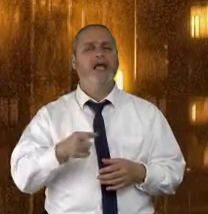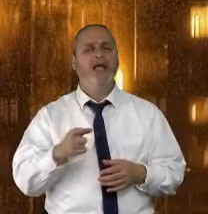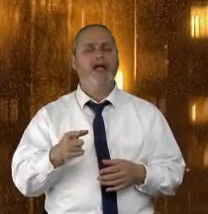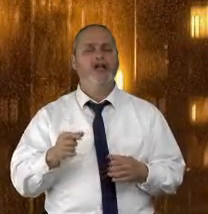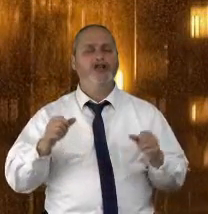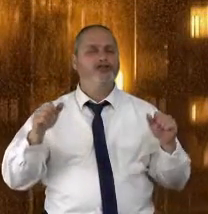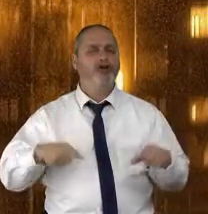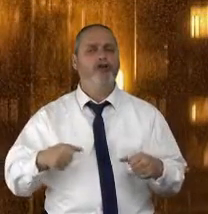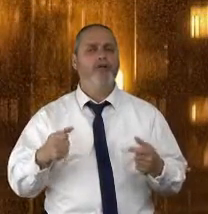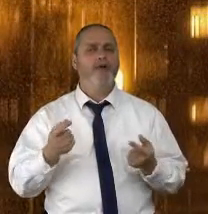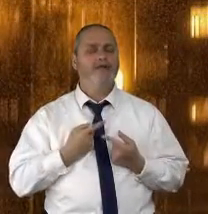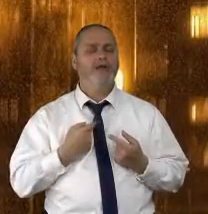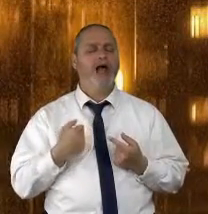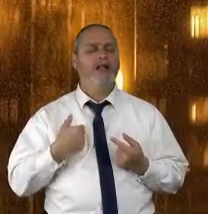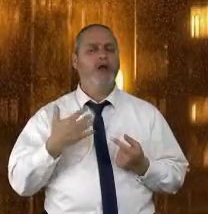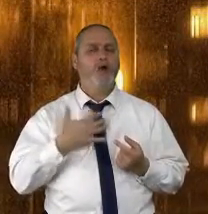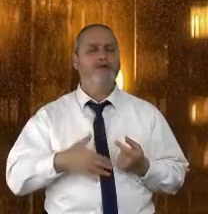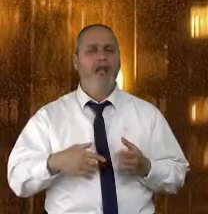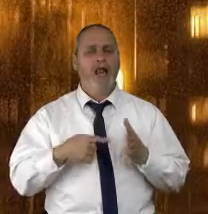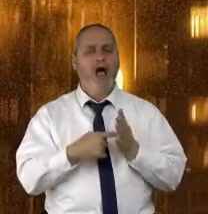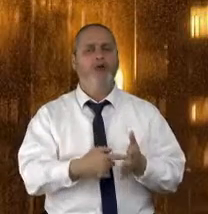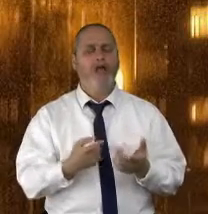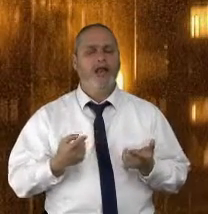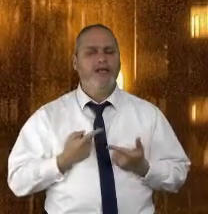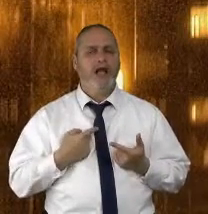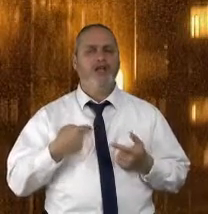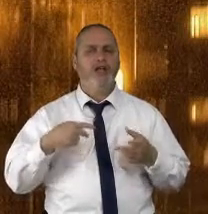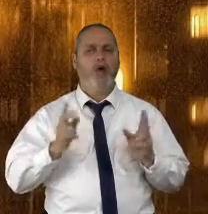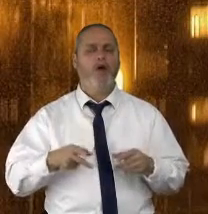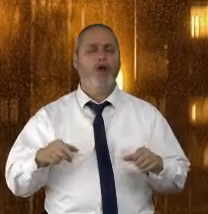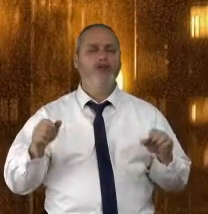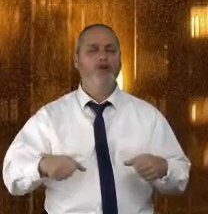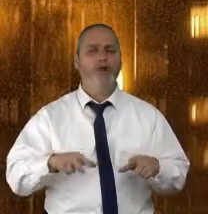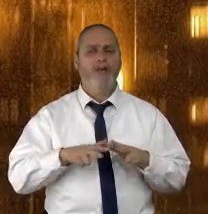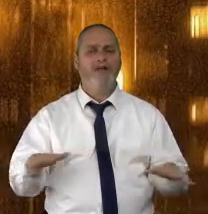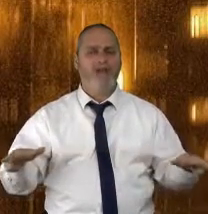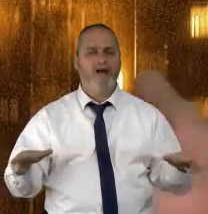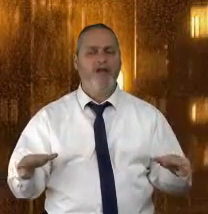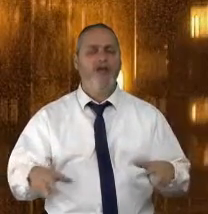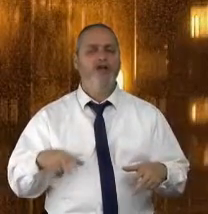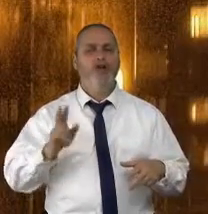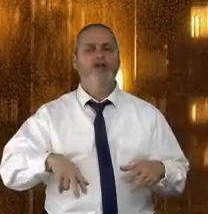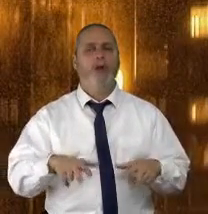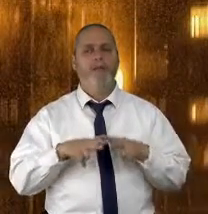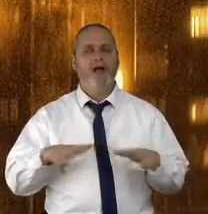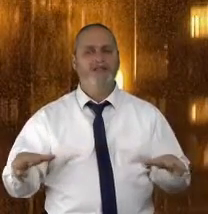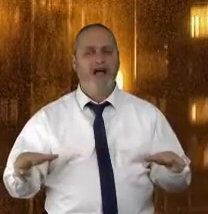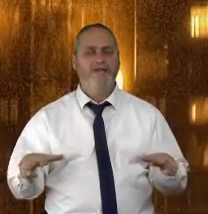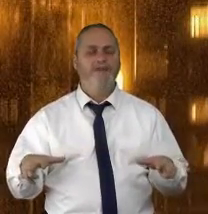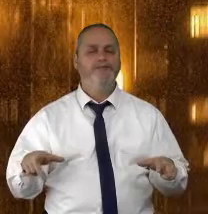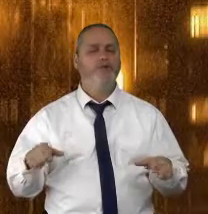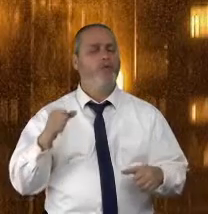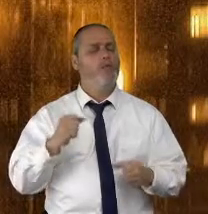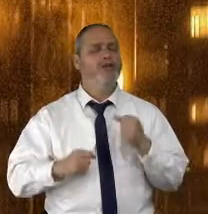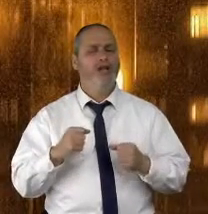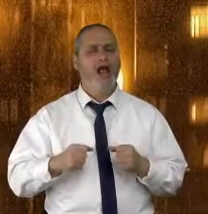פשוט בגלל שאני רוצה להראות לעצמי שאני יכול לשלוט על המצב. ישנו מצב גם כן